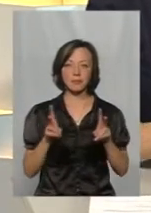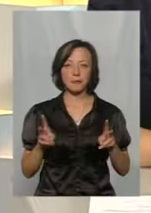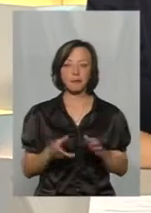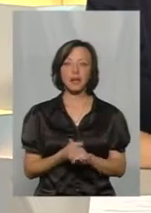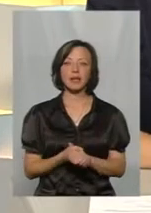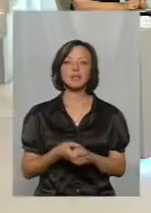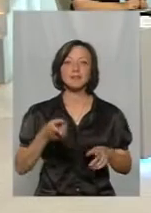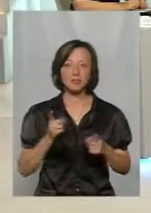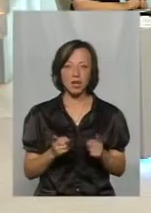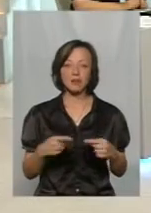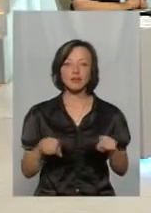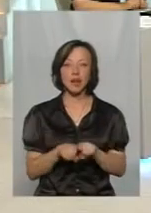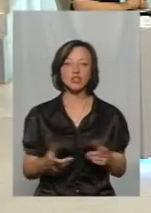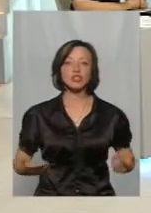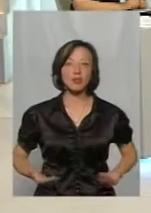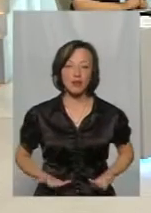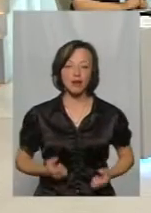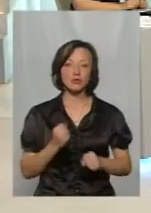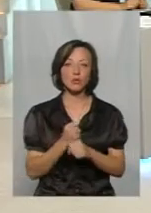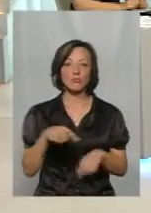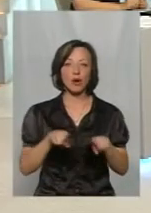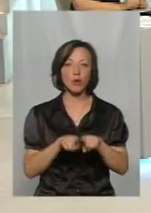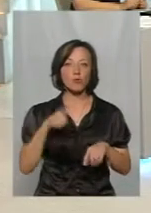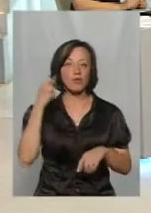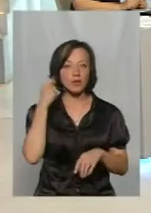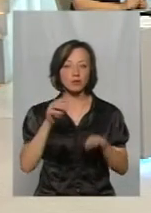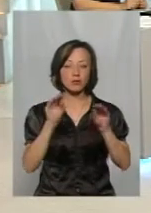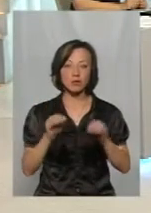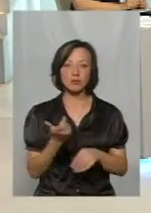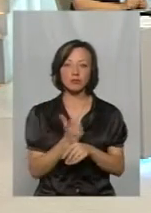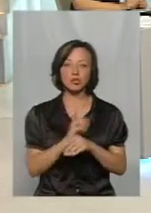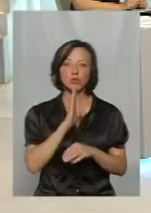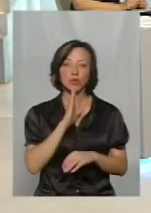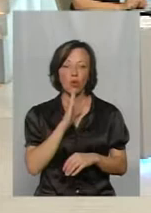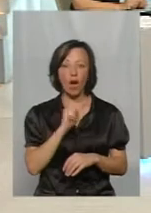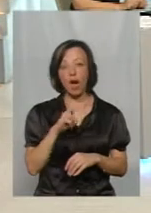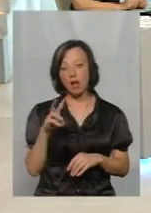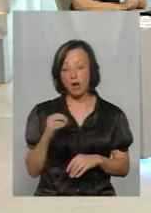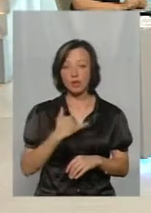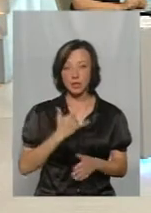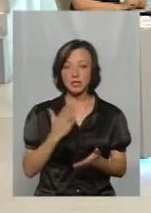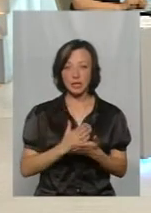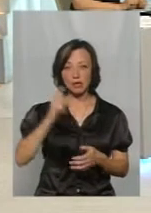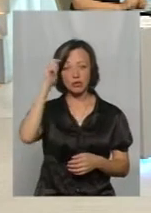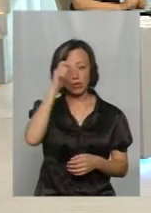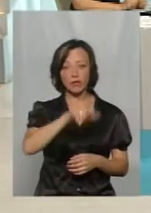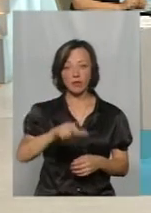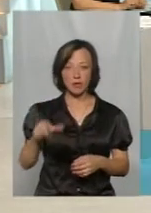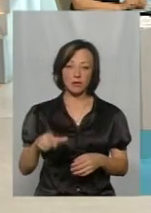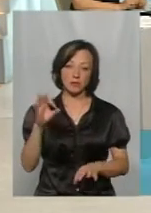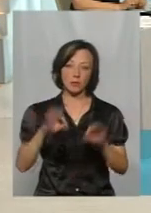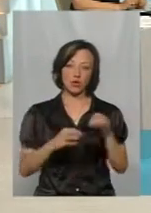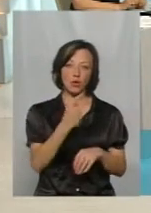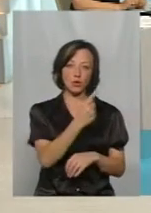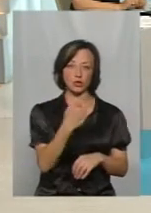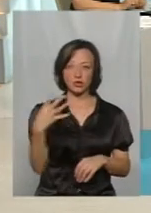Звичайно, так життя влаштоване, що в такому віці, навіть по статистиці, більше жінок. Але в нас є чоловіки, співвідношення десь